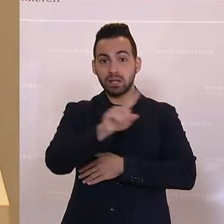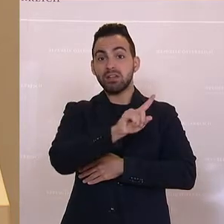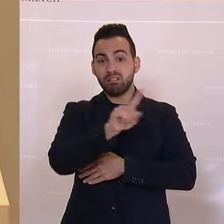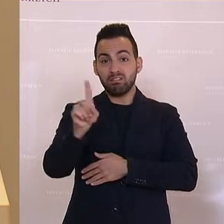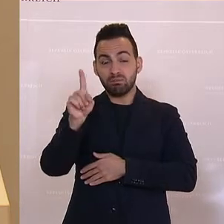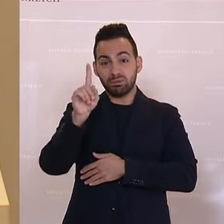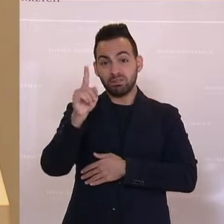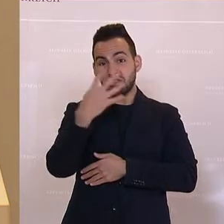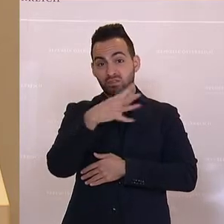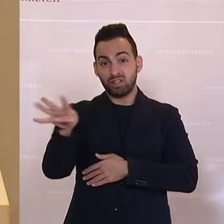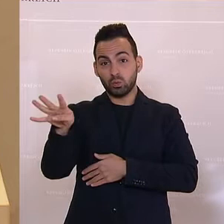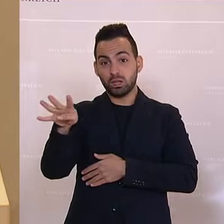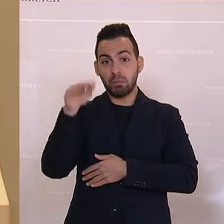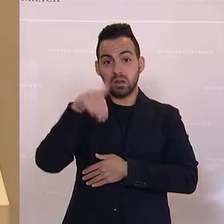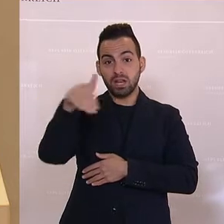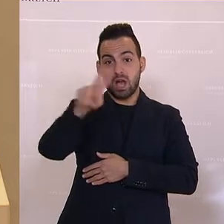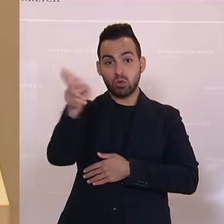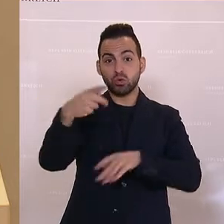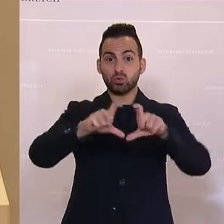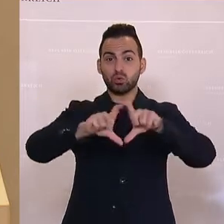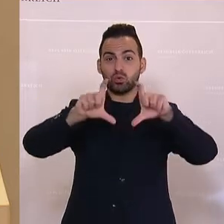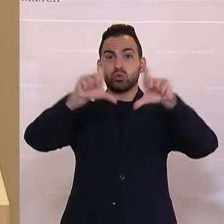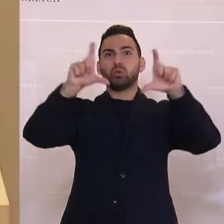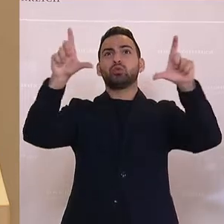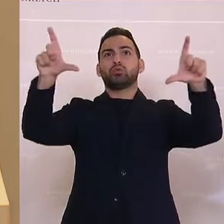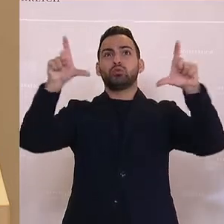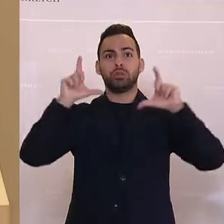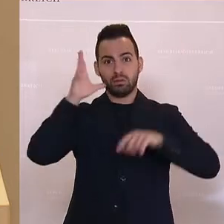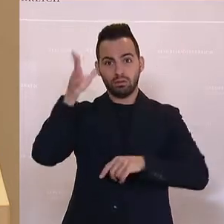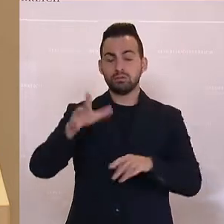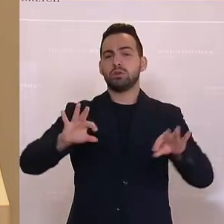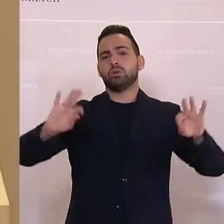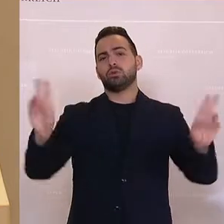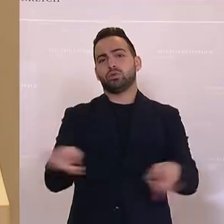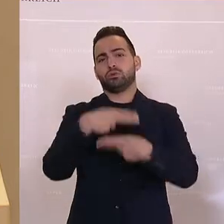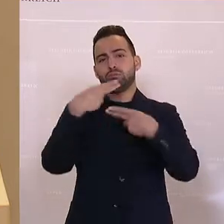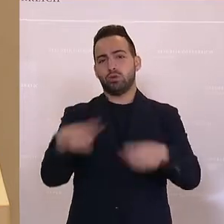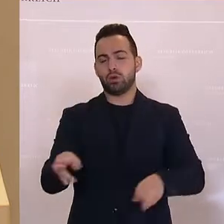angesammelt haben. Es ist fatal und es ist unverantwortlich aus unserer Sicht.